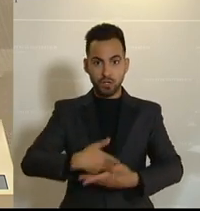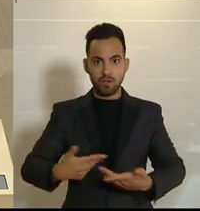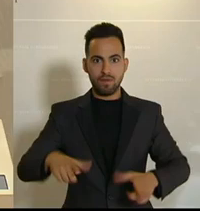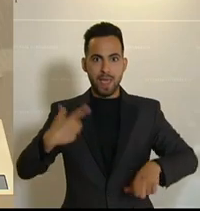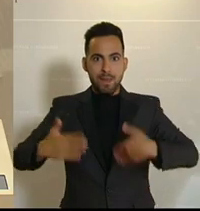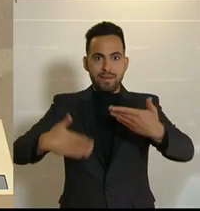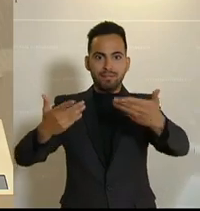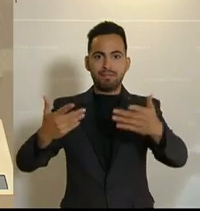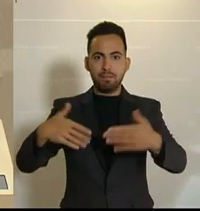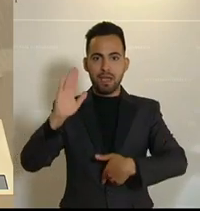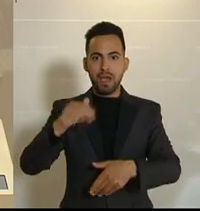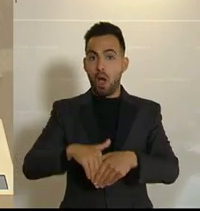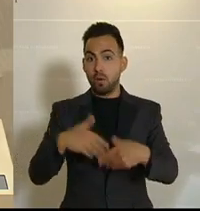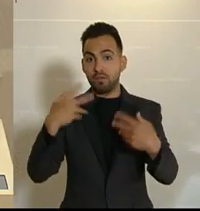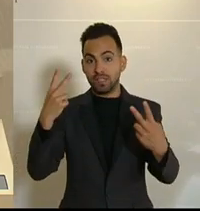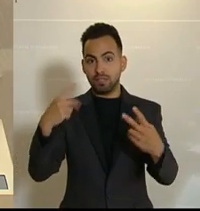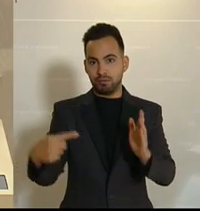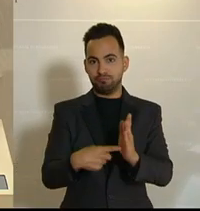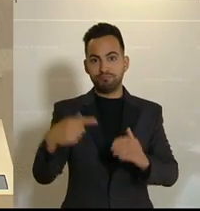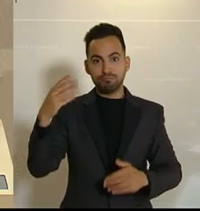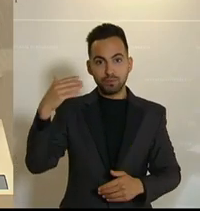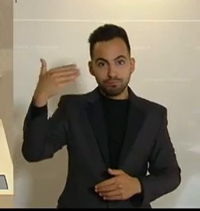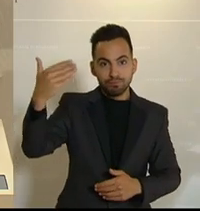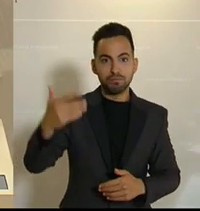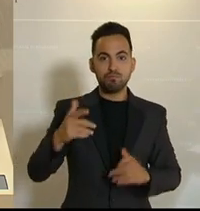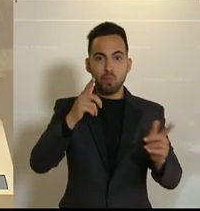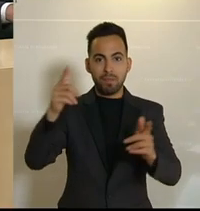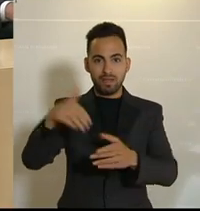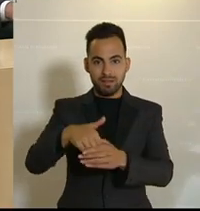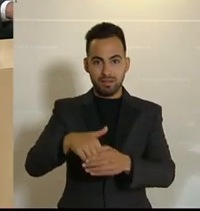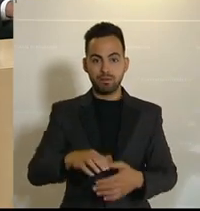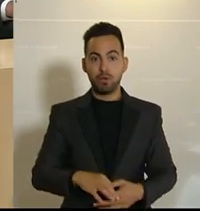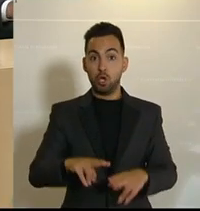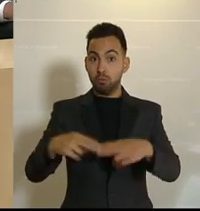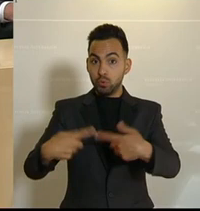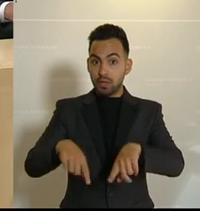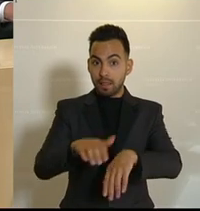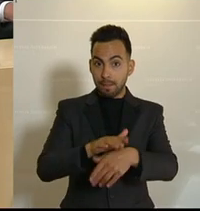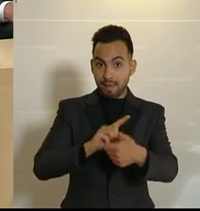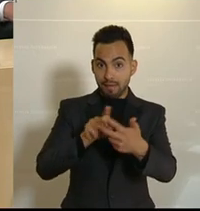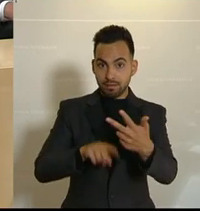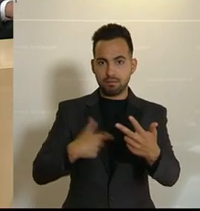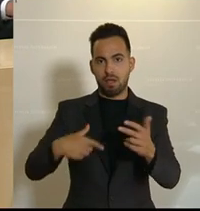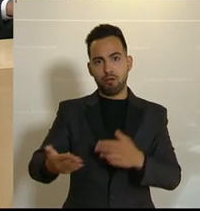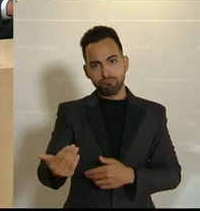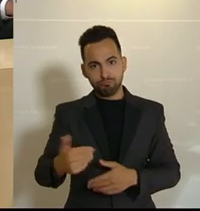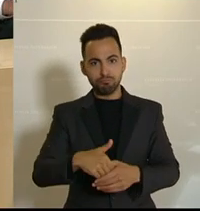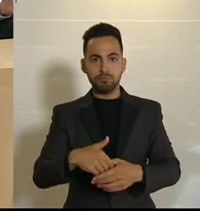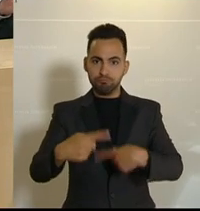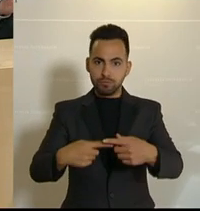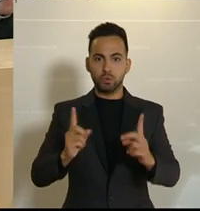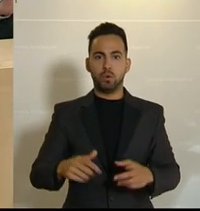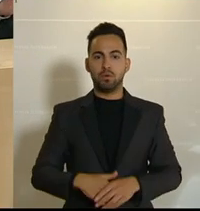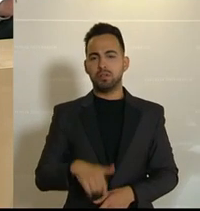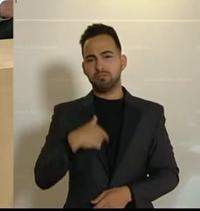natürlich auch daher ein wesentlicher Faktor für die Mobilität. Bund, Land und Gemeinden sind hier gefordert. Aber ich bin